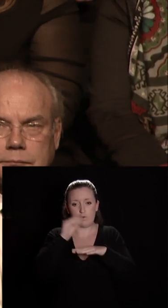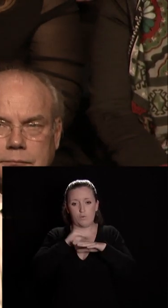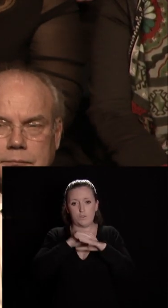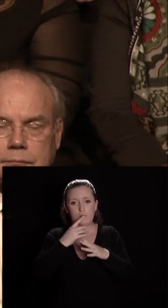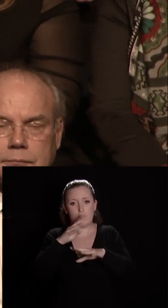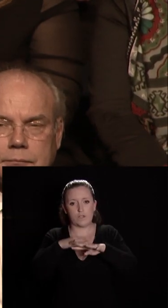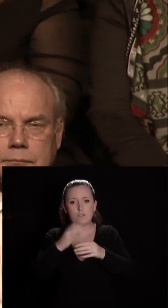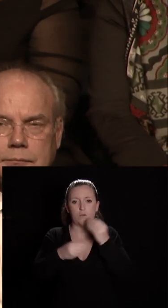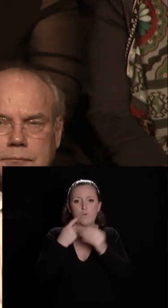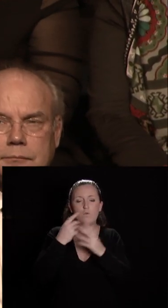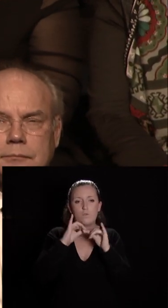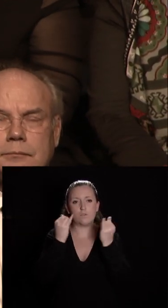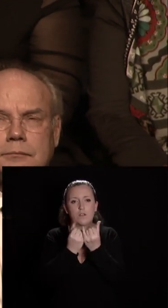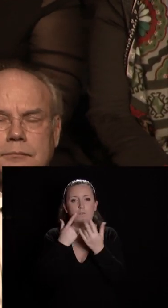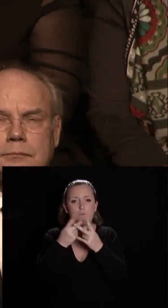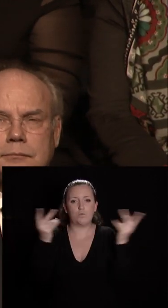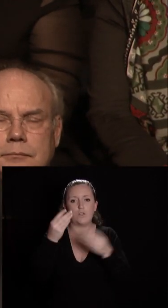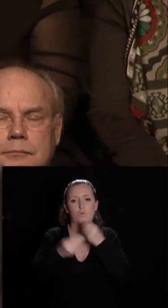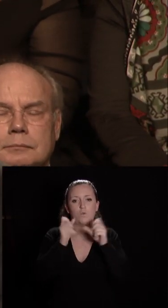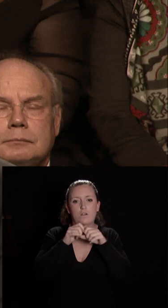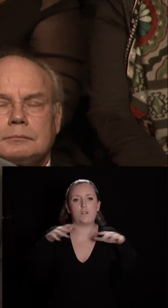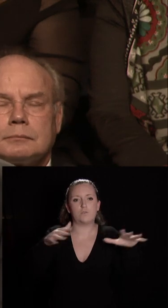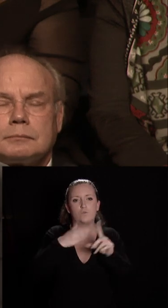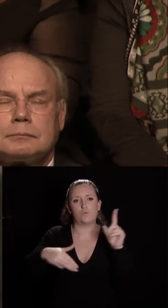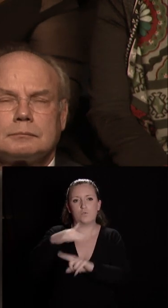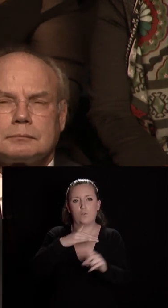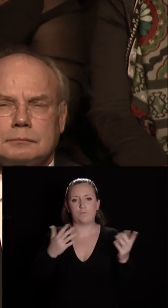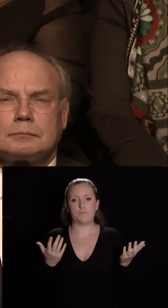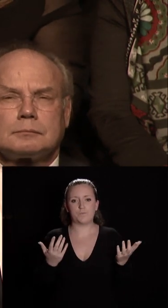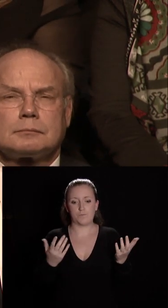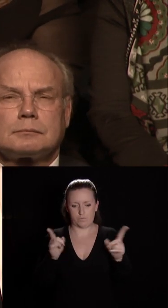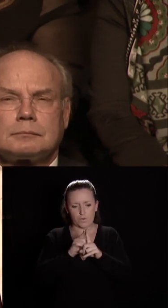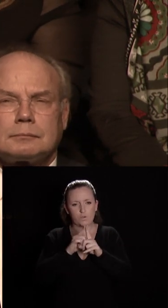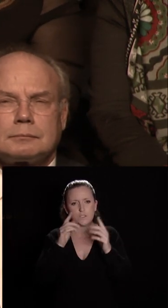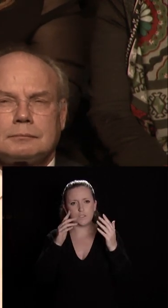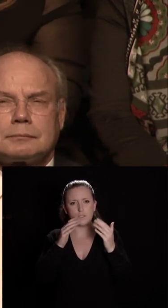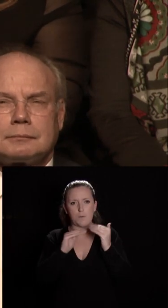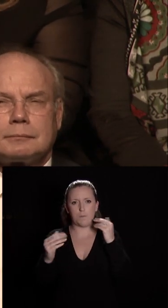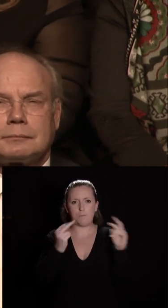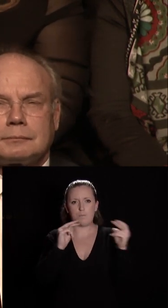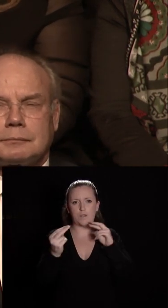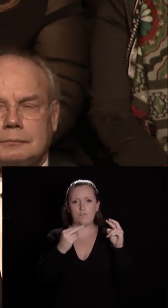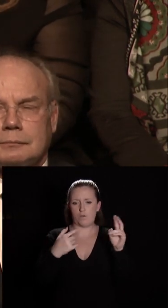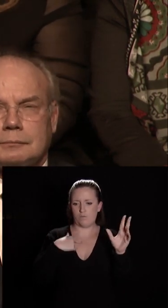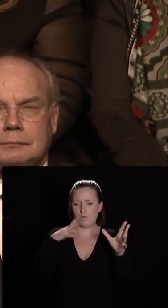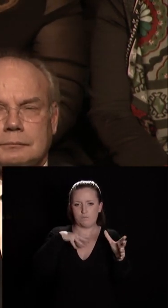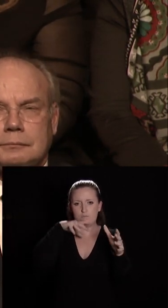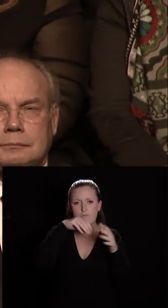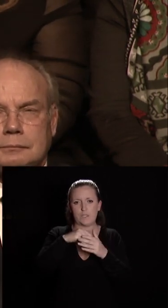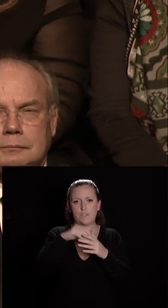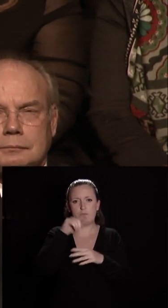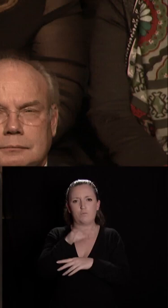les réunions publiques les réseaux sociaux ou bien encore la plateforme je participe point Dijon point FR